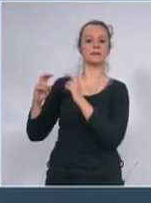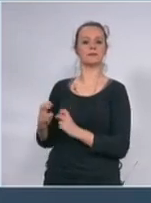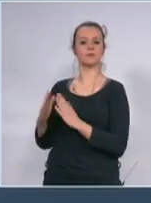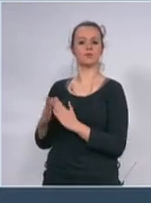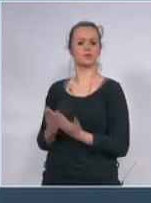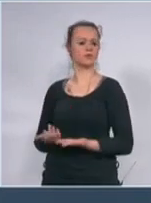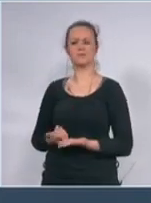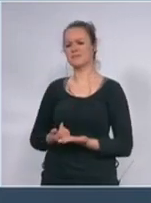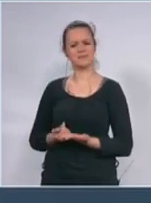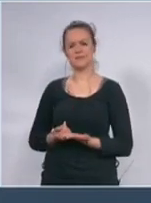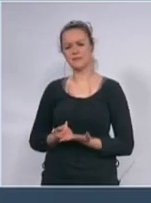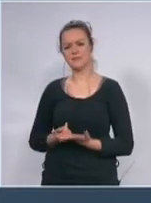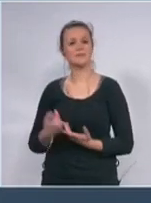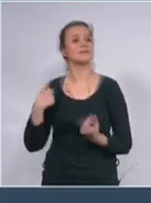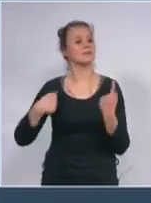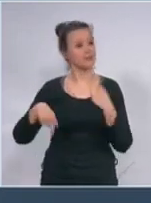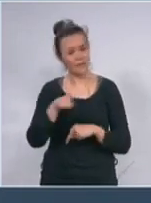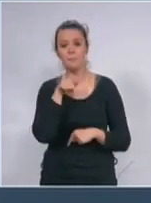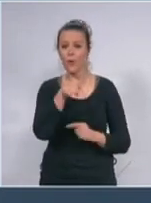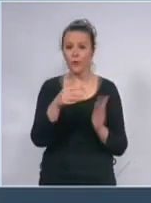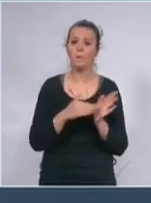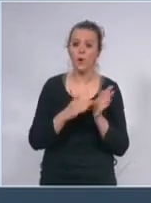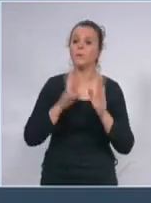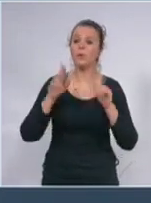Već da nam je potrebno da bi smo mogli da preživimo.